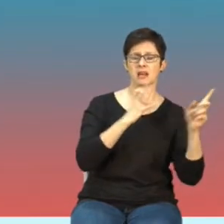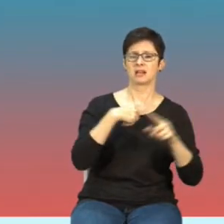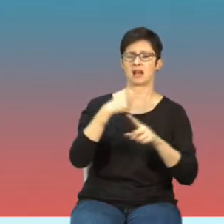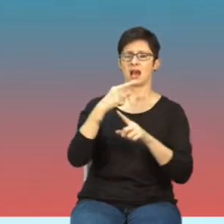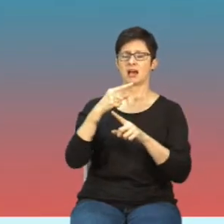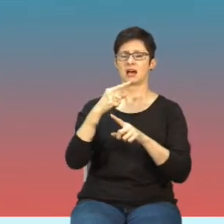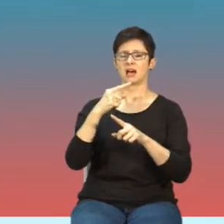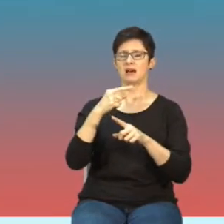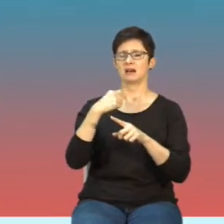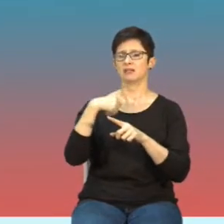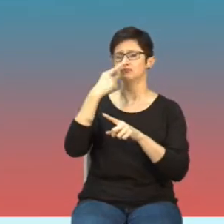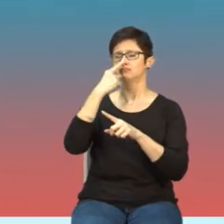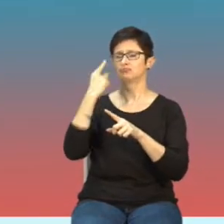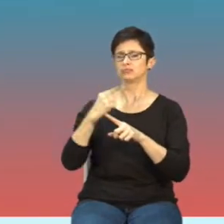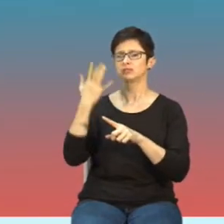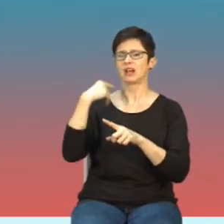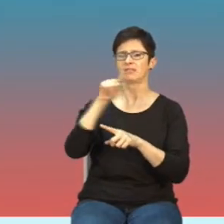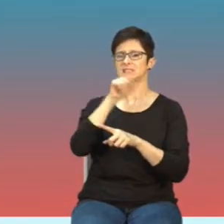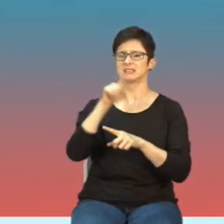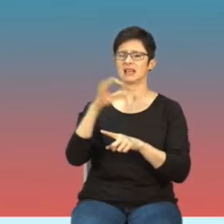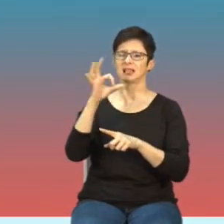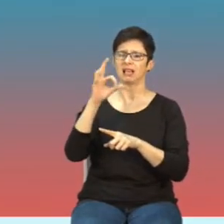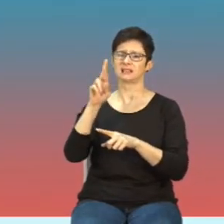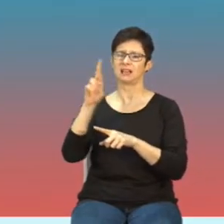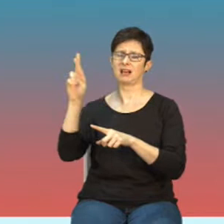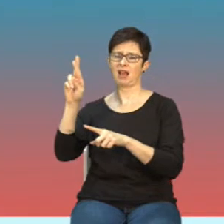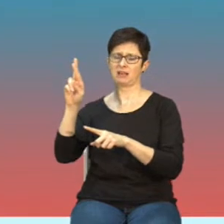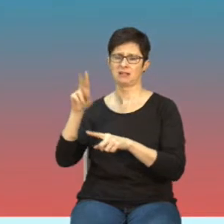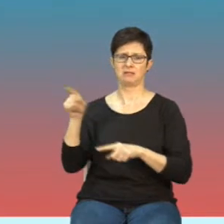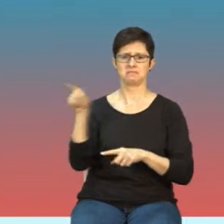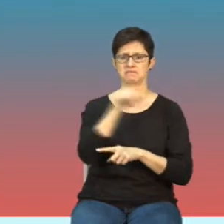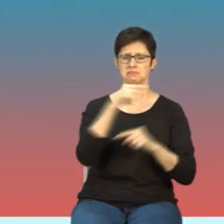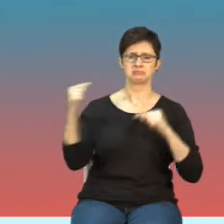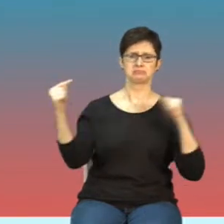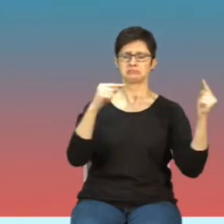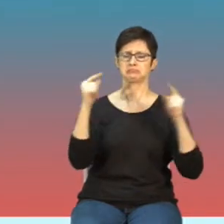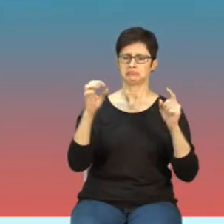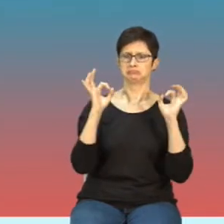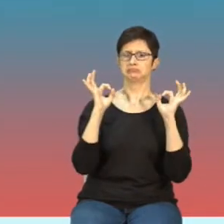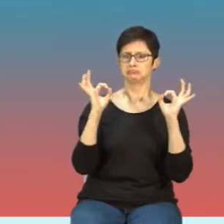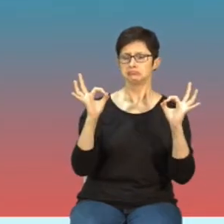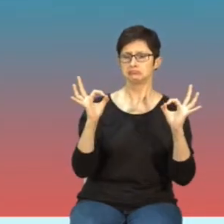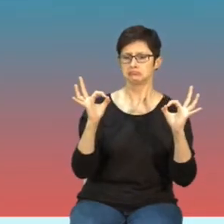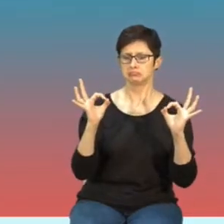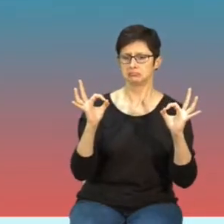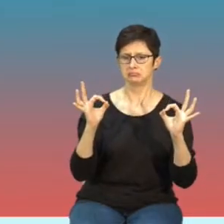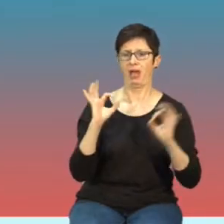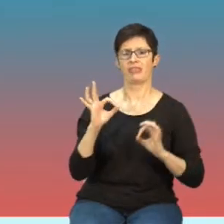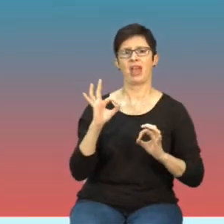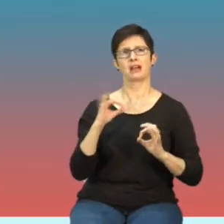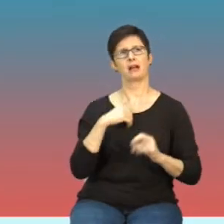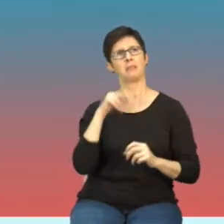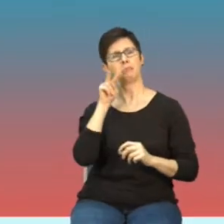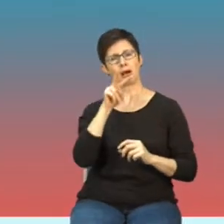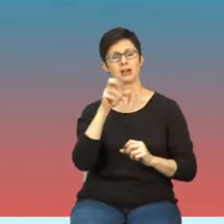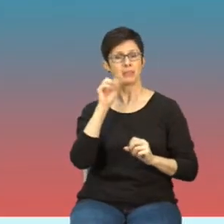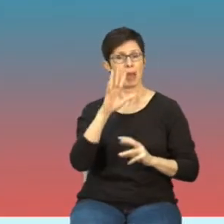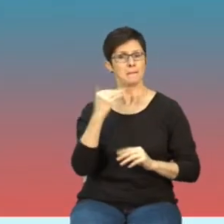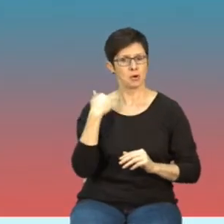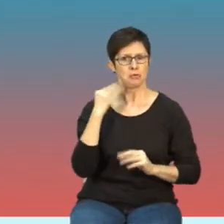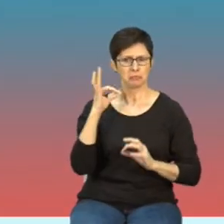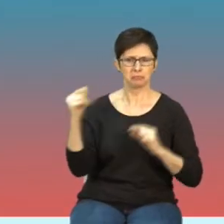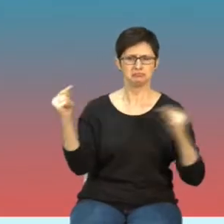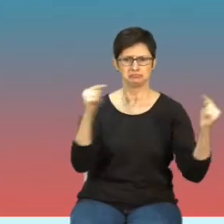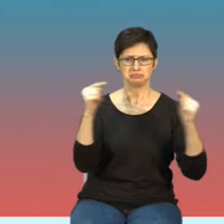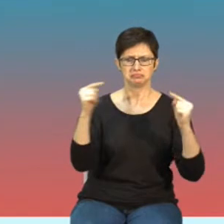prawdziwie merytoryczny. Tak to trzeba ocenić w tej chwili z perspektywy czasu. I właśnie w swoim